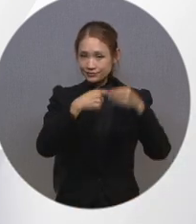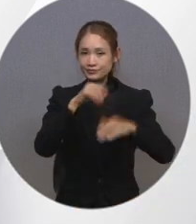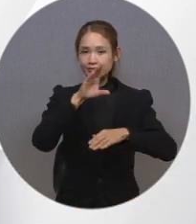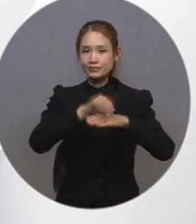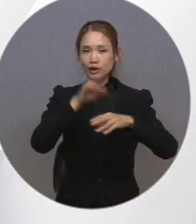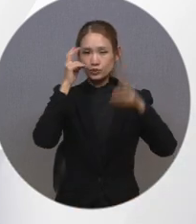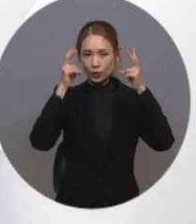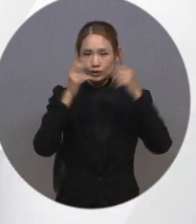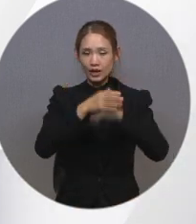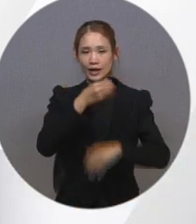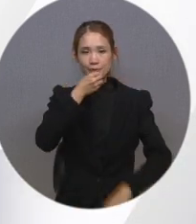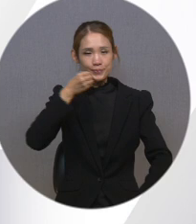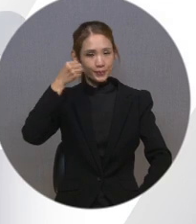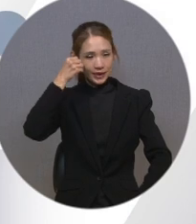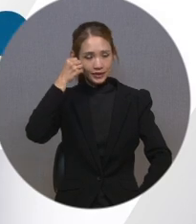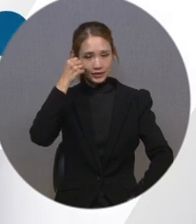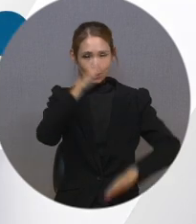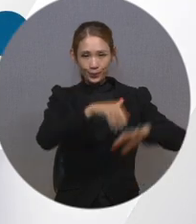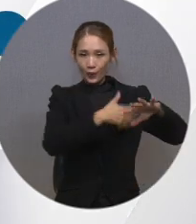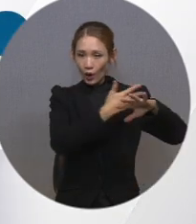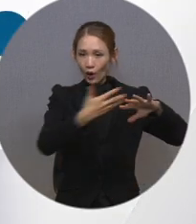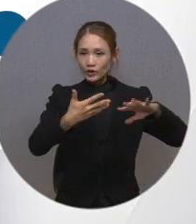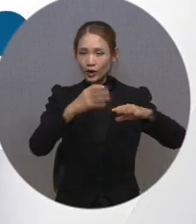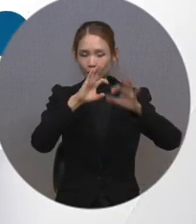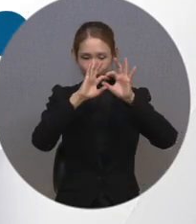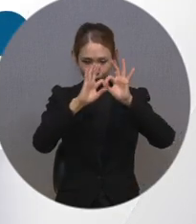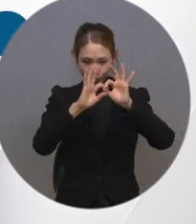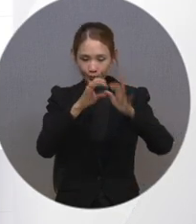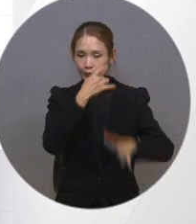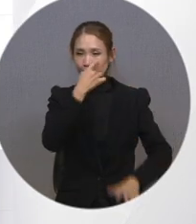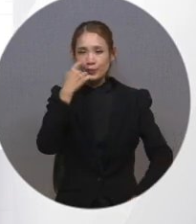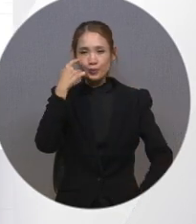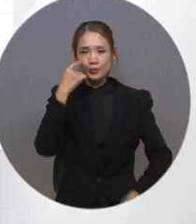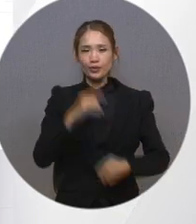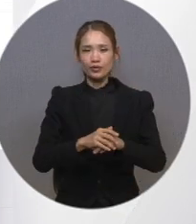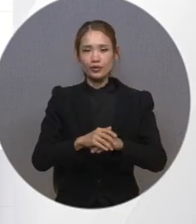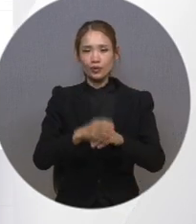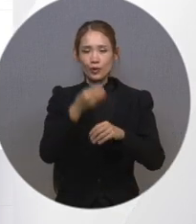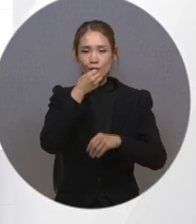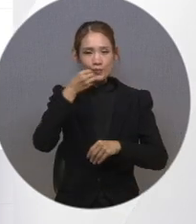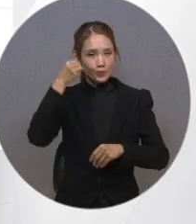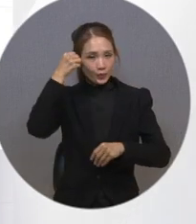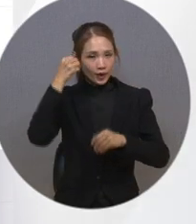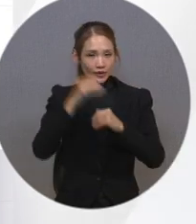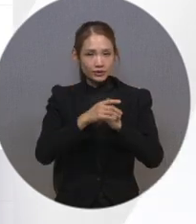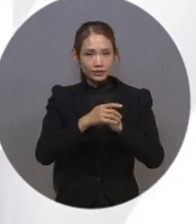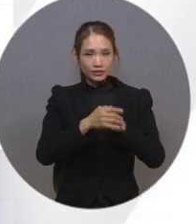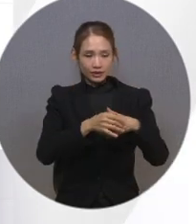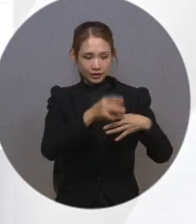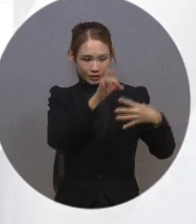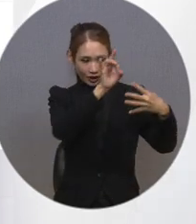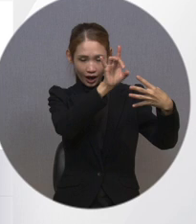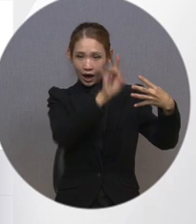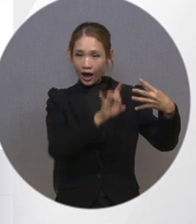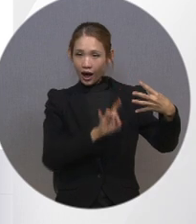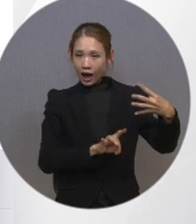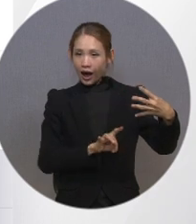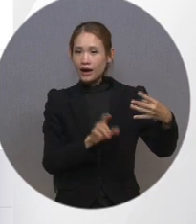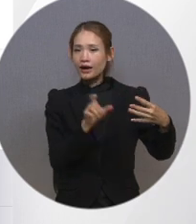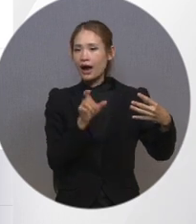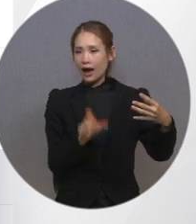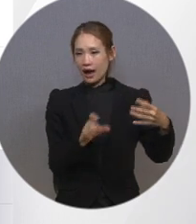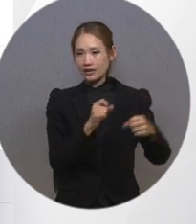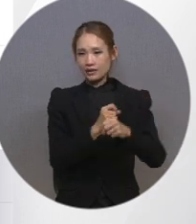방송사 홈페이지의 편성표를 통해 확인하실 수 있습니다. 홈페이지 편성표의 각 프로그램 하단에 자막 방송,